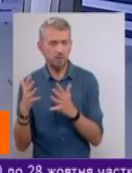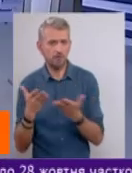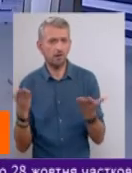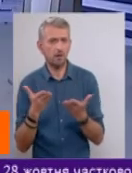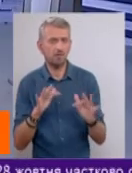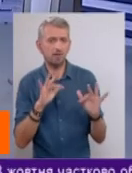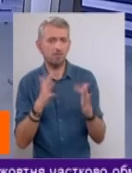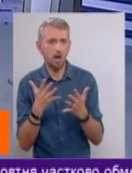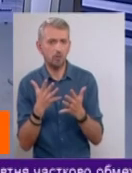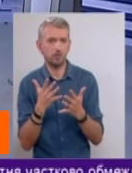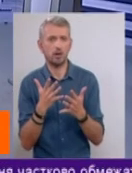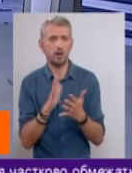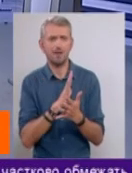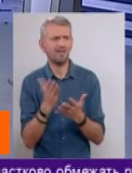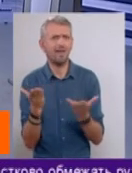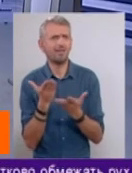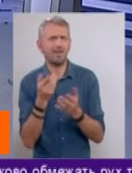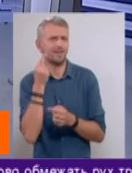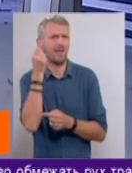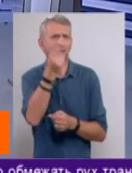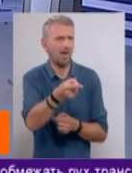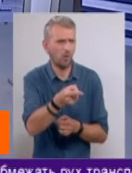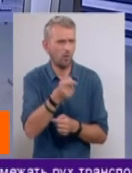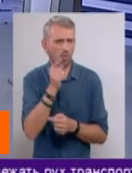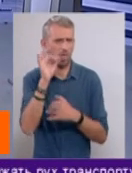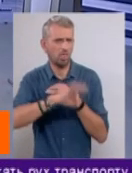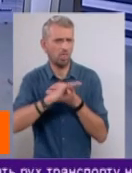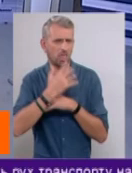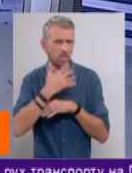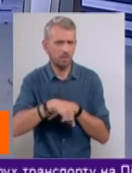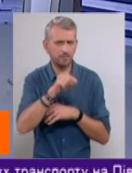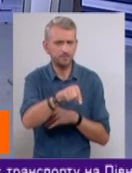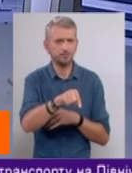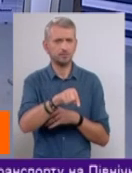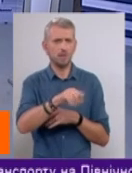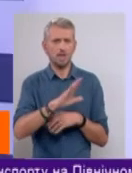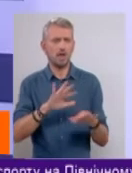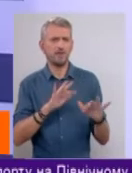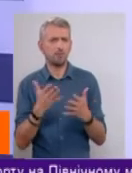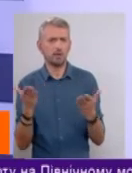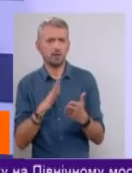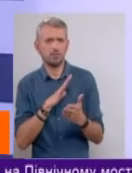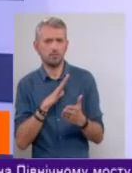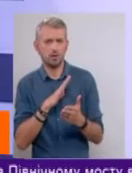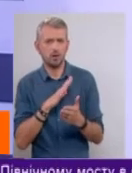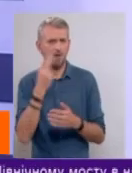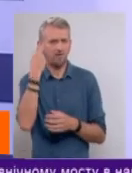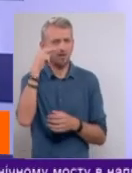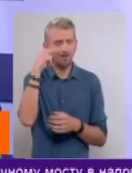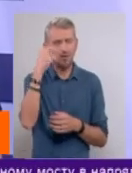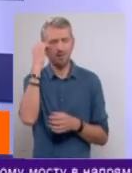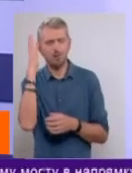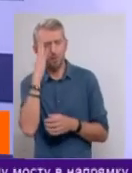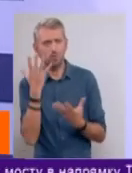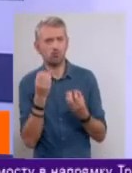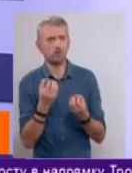які трапляються безпосередньо не десь далеко, а не випадки, які трапилися десь в Китаї, в Японії чи